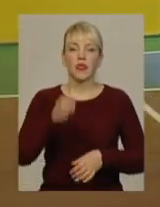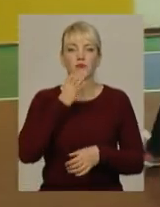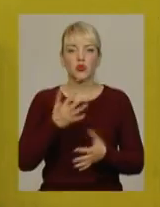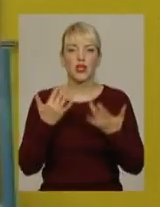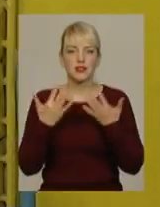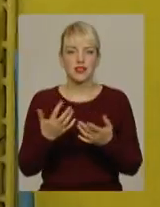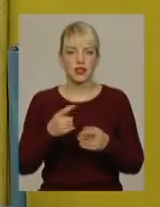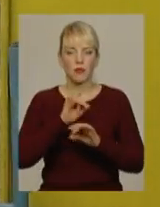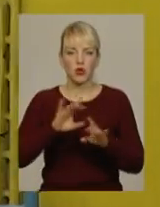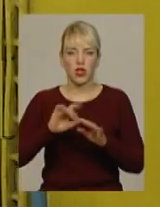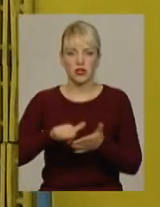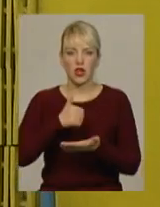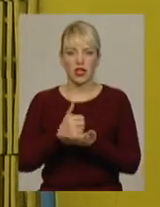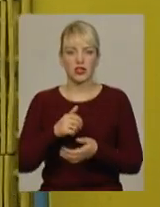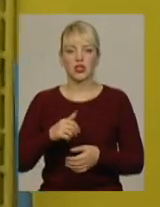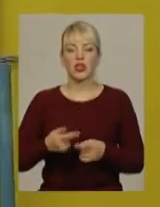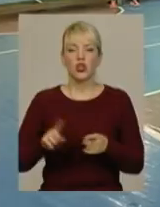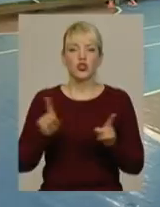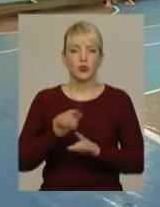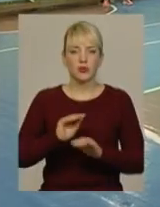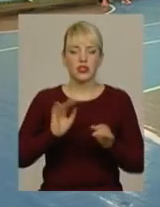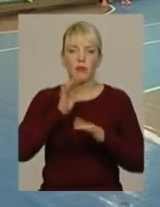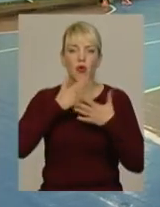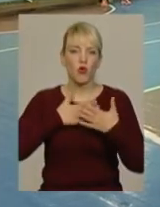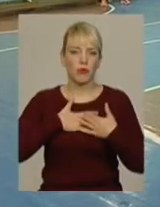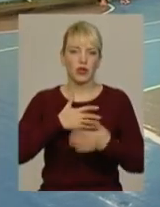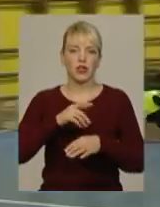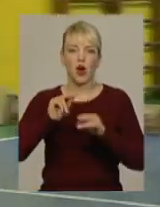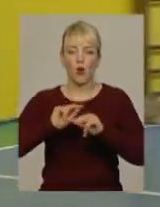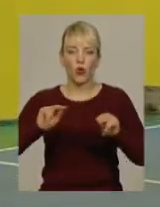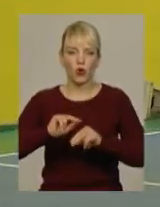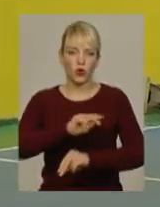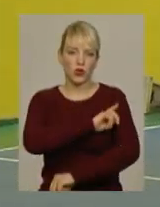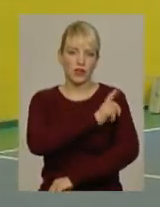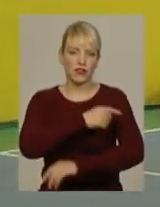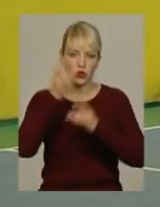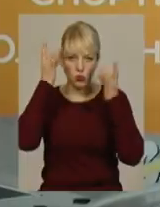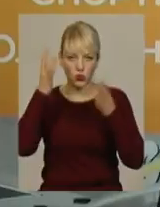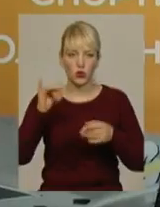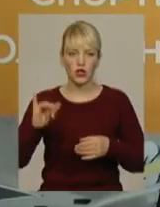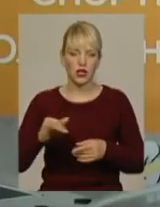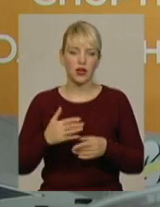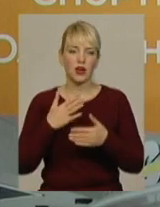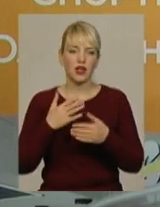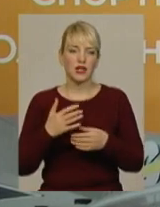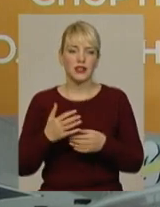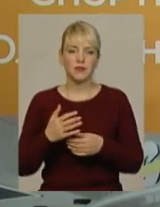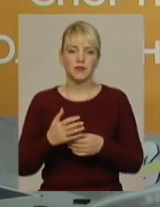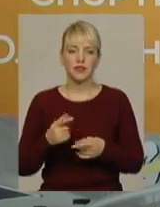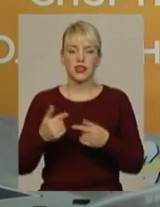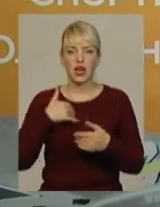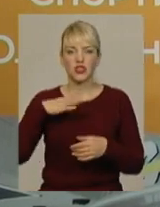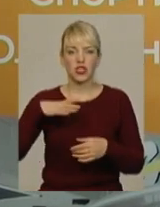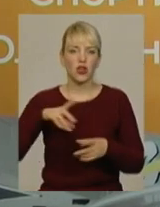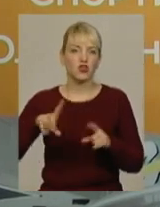настільки, пояснює лідер руху «Джуньор Зет», щоб школярі полюбили уроки фізкультури і забули біг прогулювати. Я чекаю, що вже в наступному